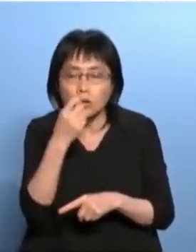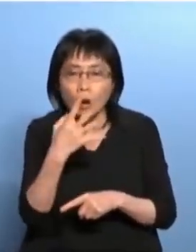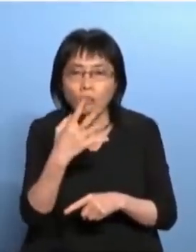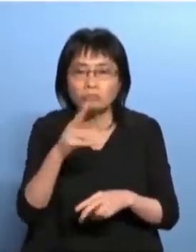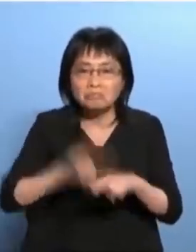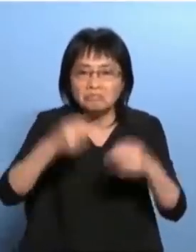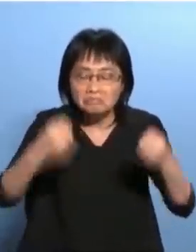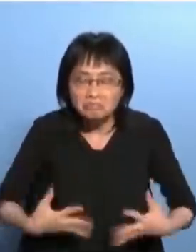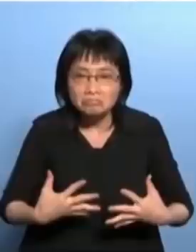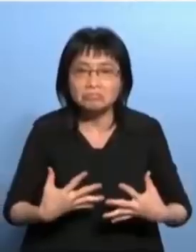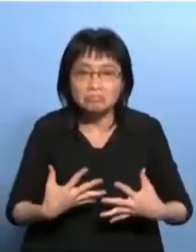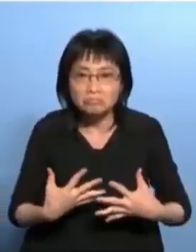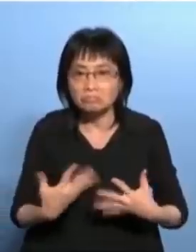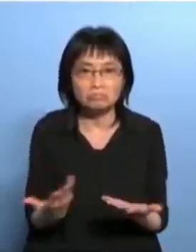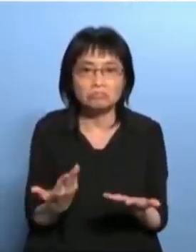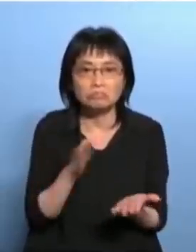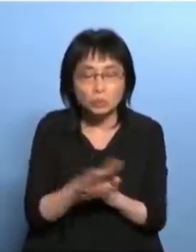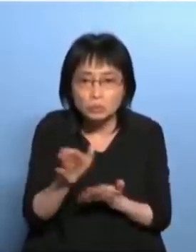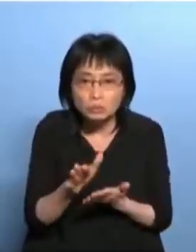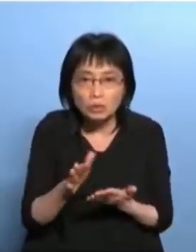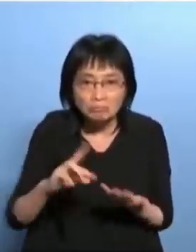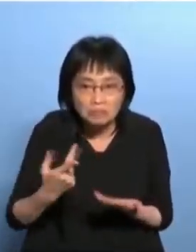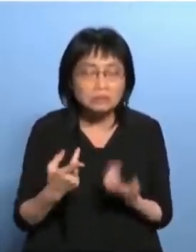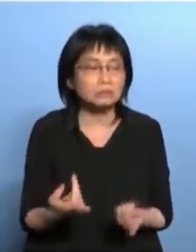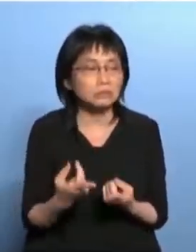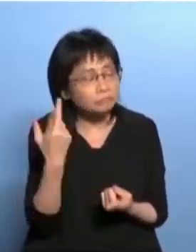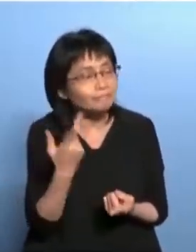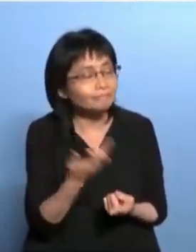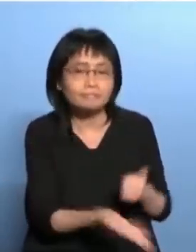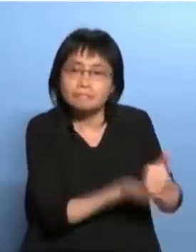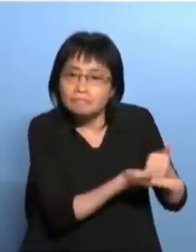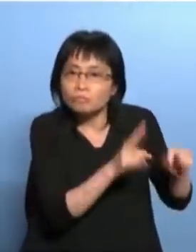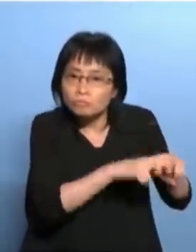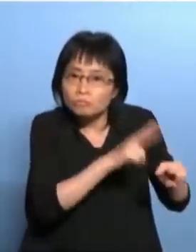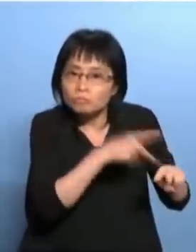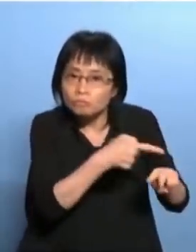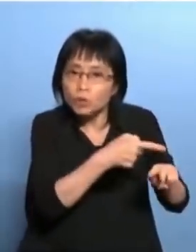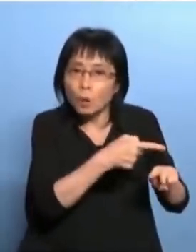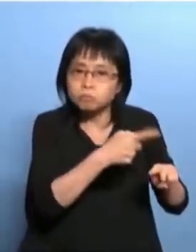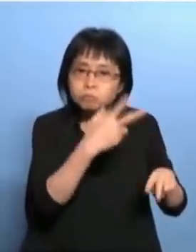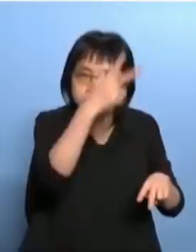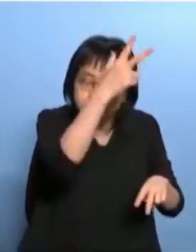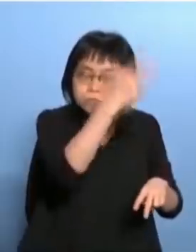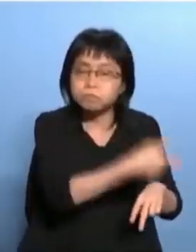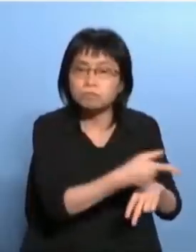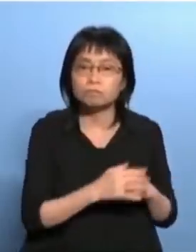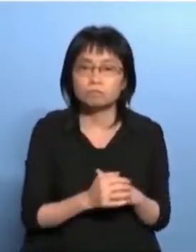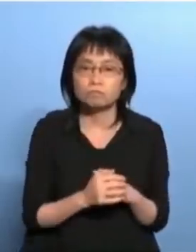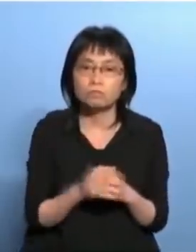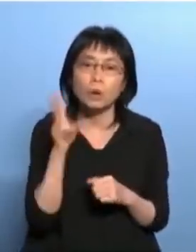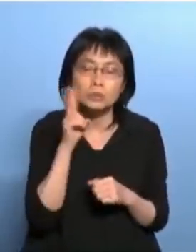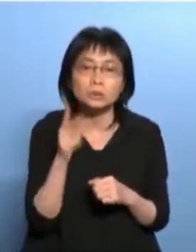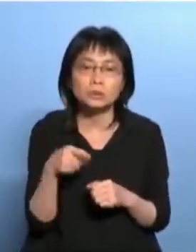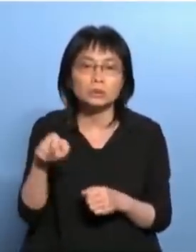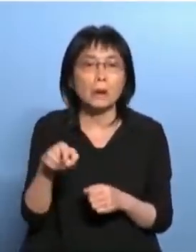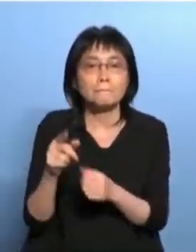两制跪在那些北大人的京官那里其实也有的有个他们一路有记刘兆